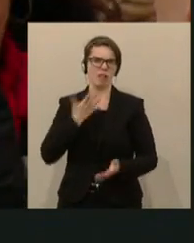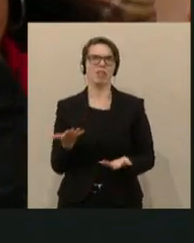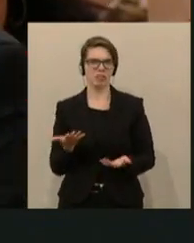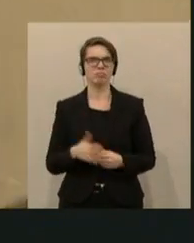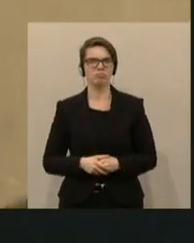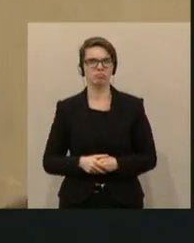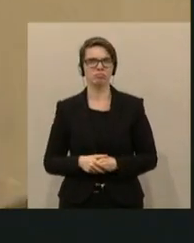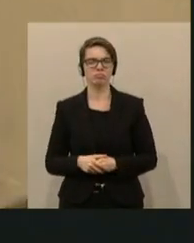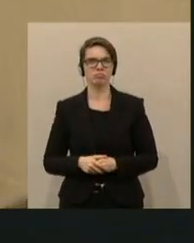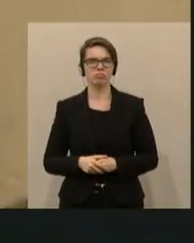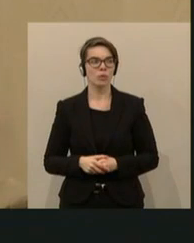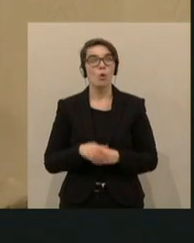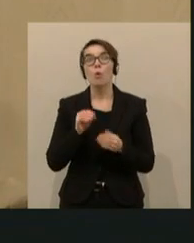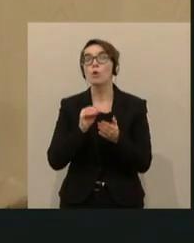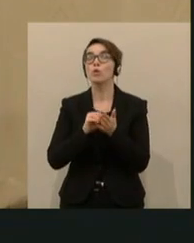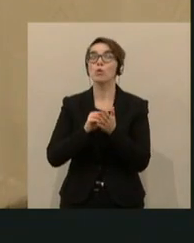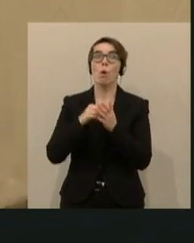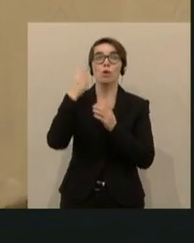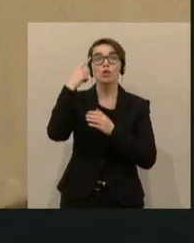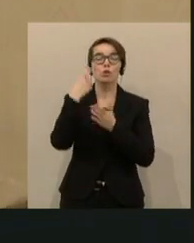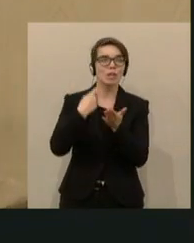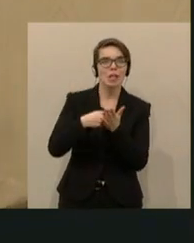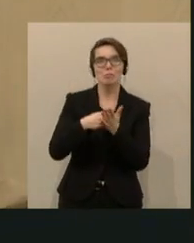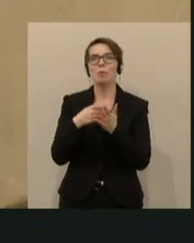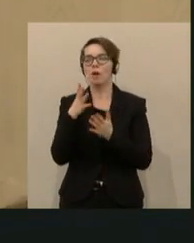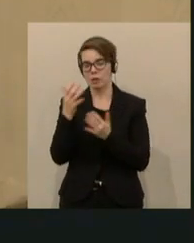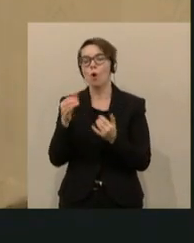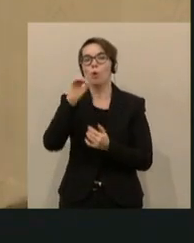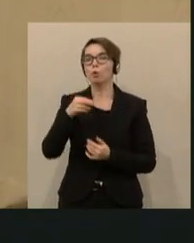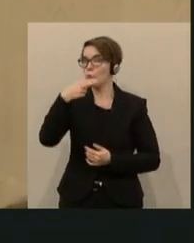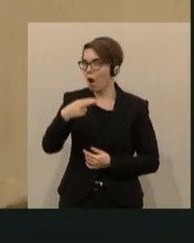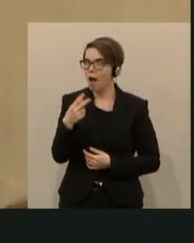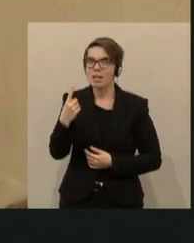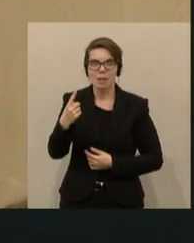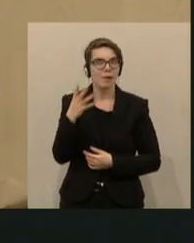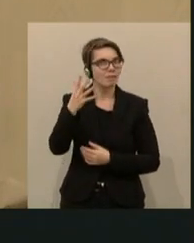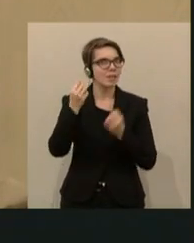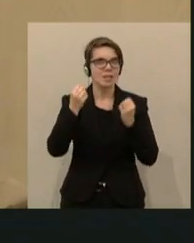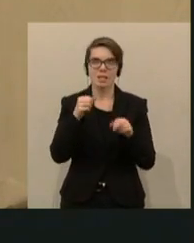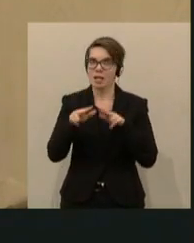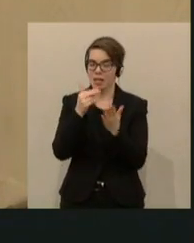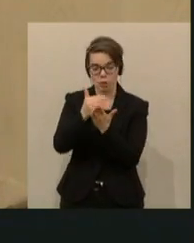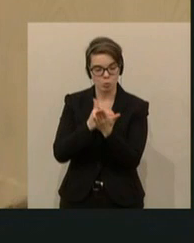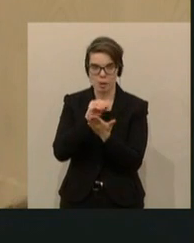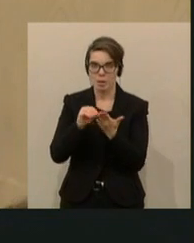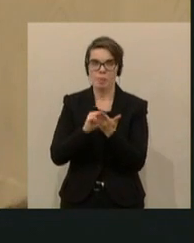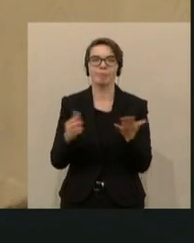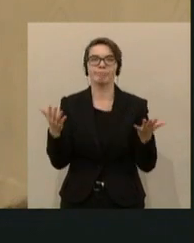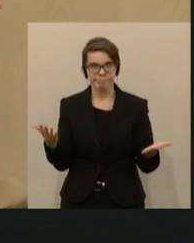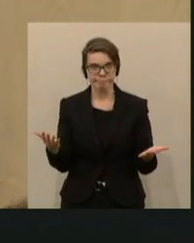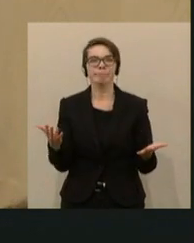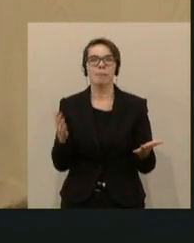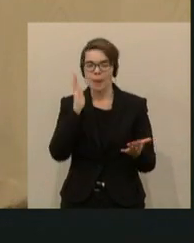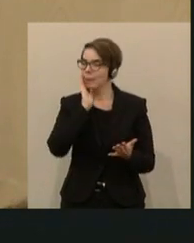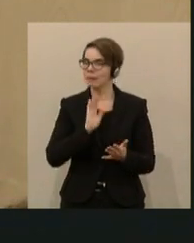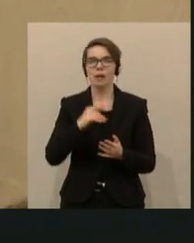gleichzeitig Studiengebühren eingeführt und der ÖH wird gleich einmal ins Regierungsprogramm geschrieben. Liebe Studenten, Maulkorb schreiben wir euch auch